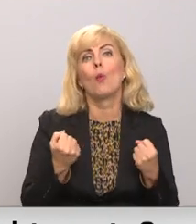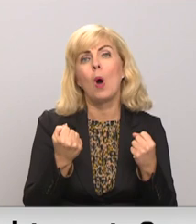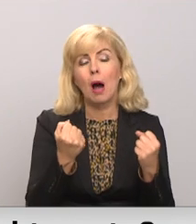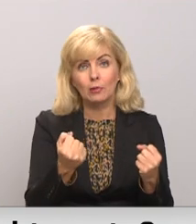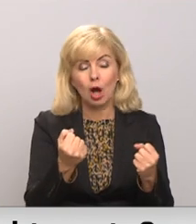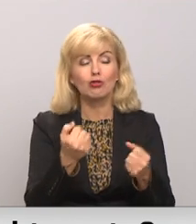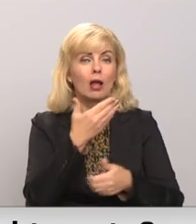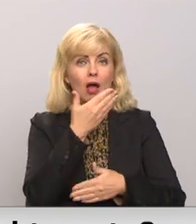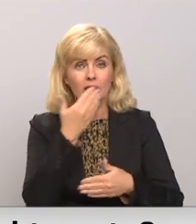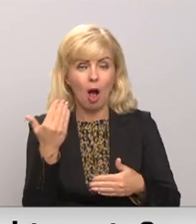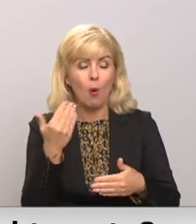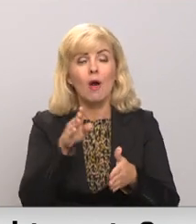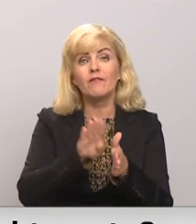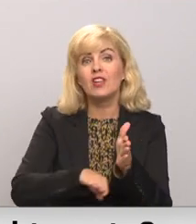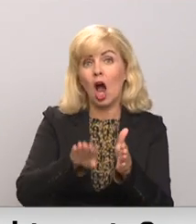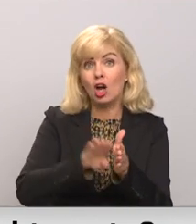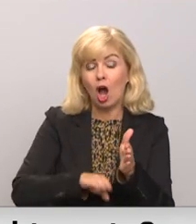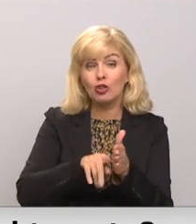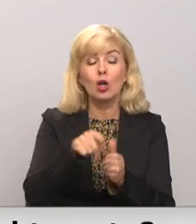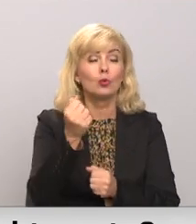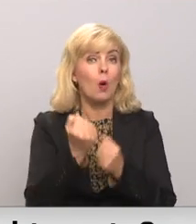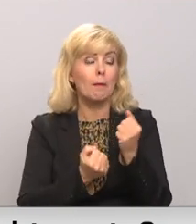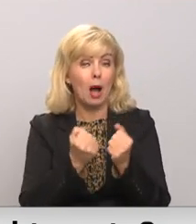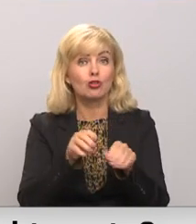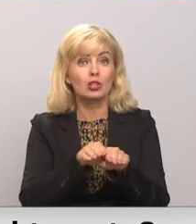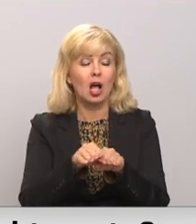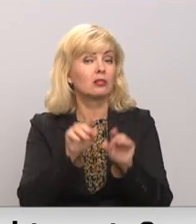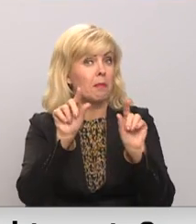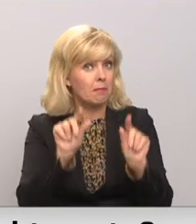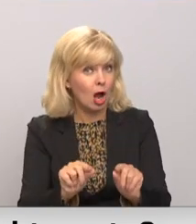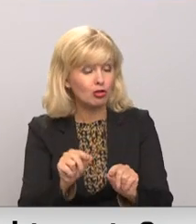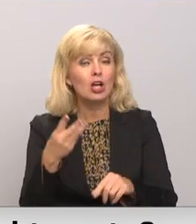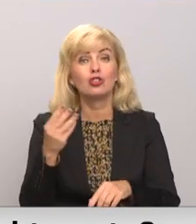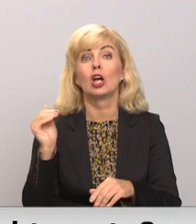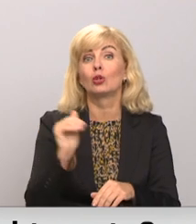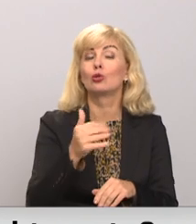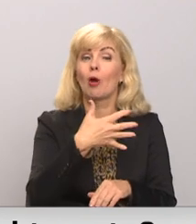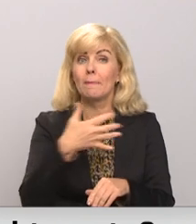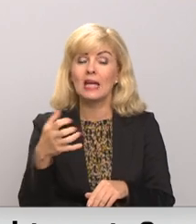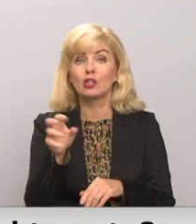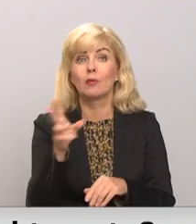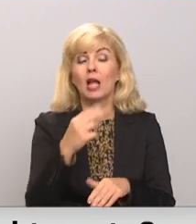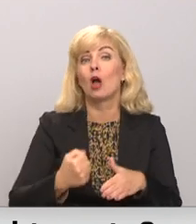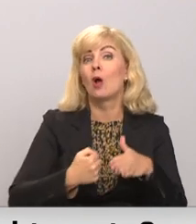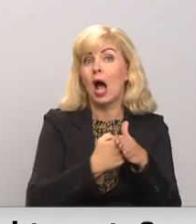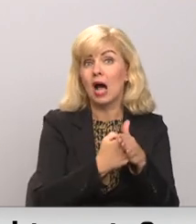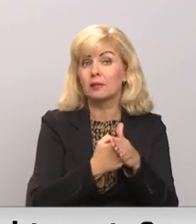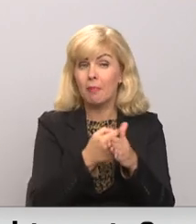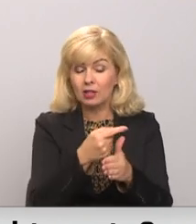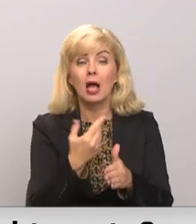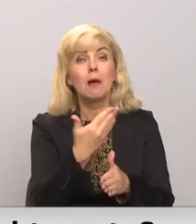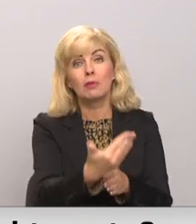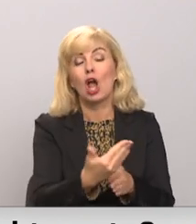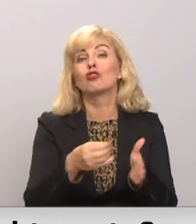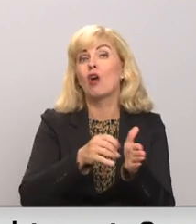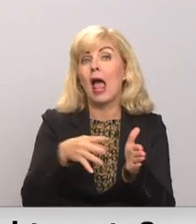Tas, protams, nav tik vienkārši, jo to mašīnu ir salīdnoši maz. 4 500 eiro atbalsts jauna elektroauto